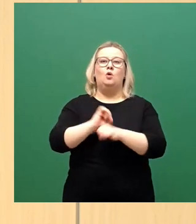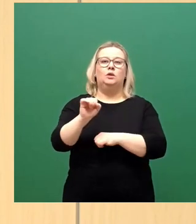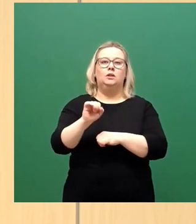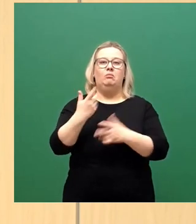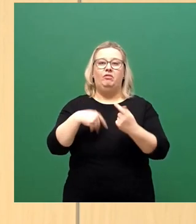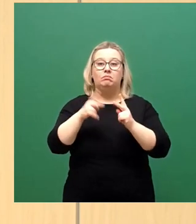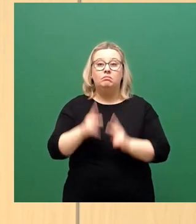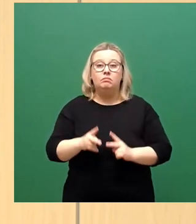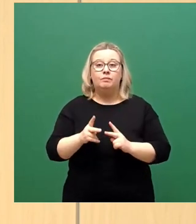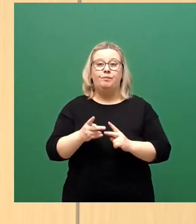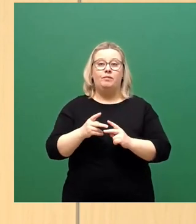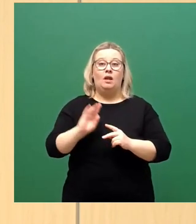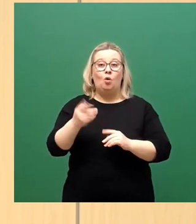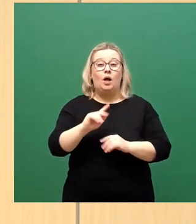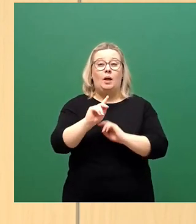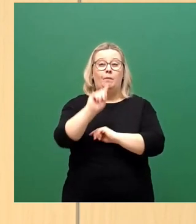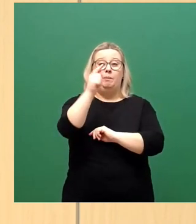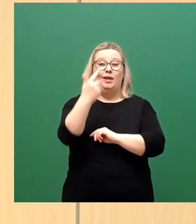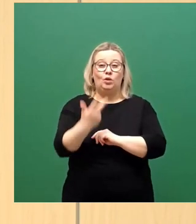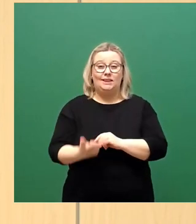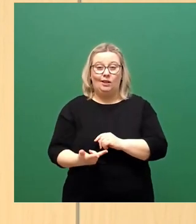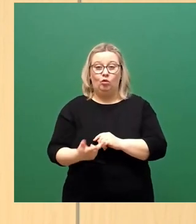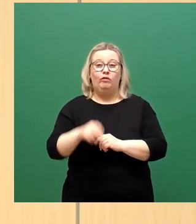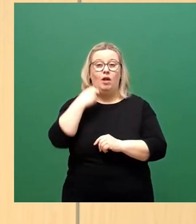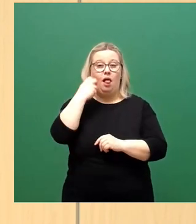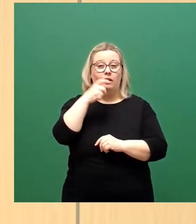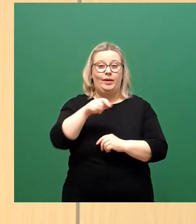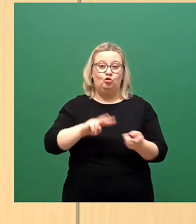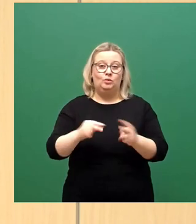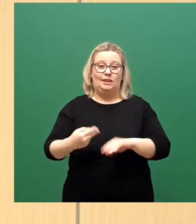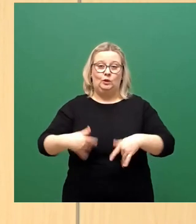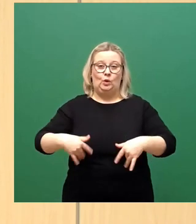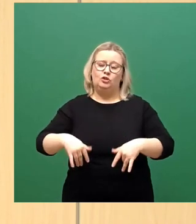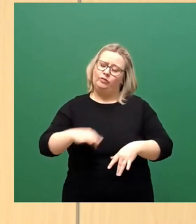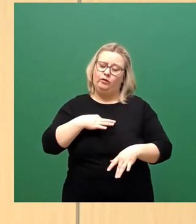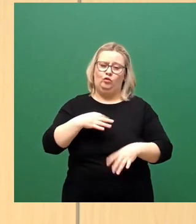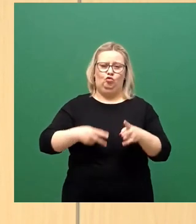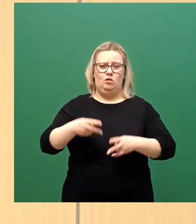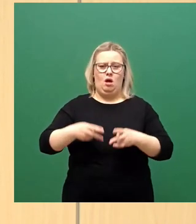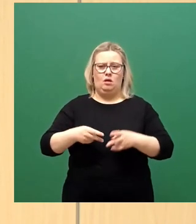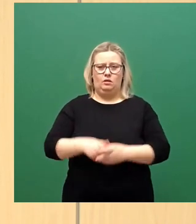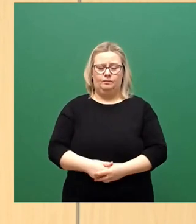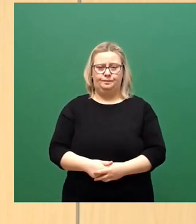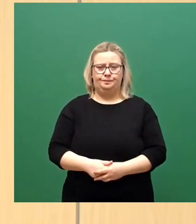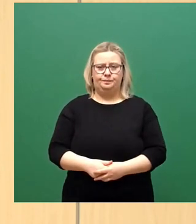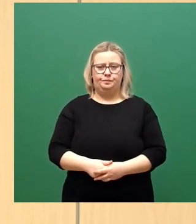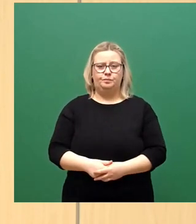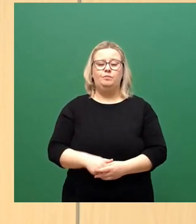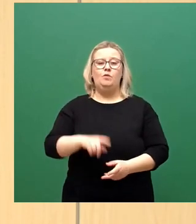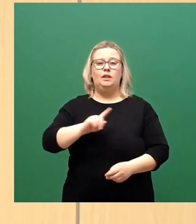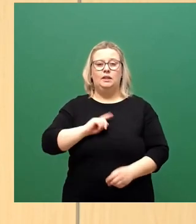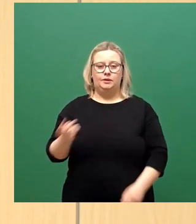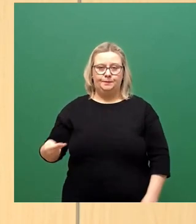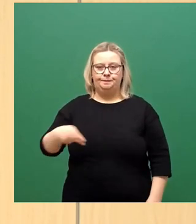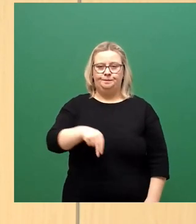Priorisierung auch besonders bei den alten Menschen auch umzusetzen. Das finden wir bedauerlich. Ich bin jetzt aber hier nach vorne gekommen, weil ich